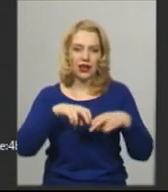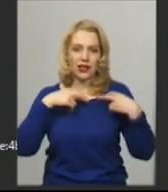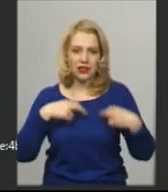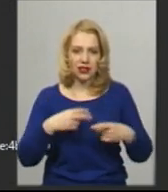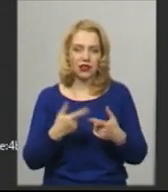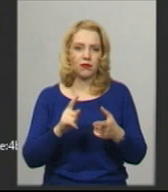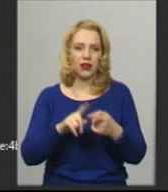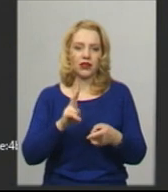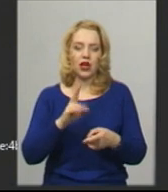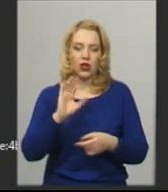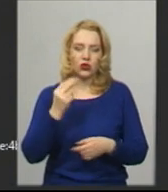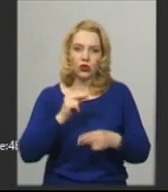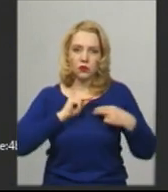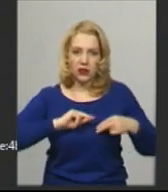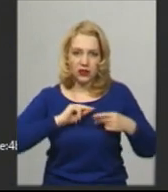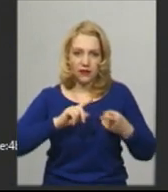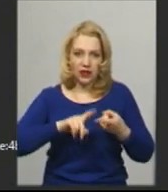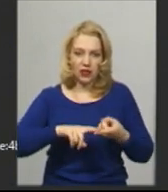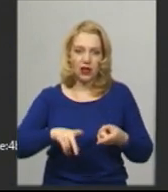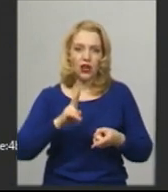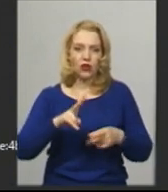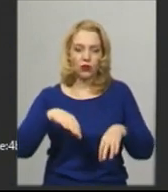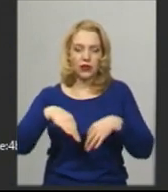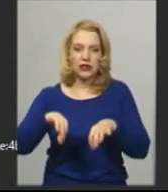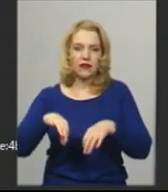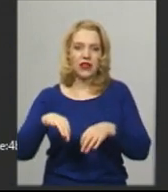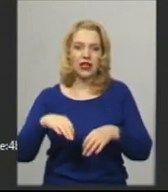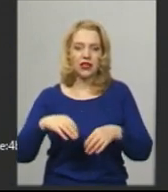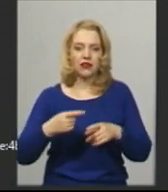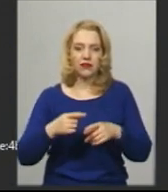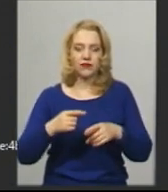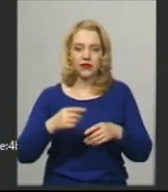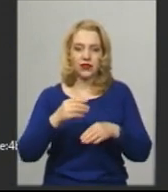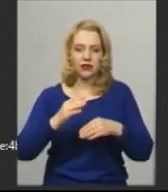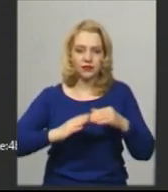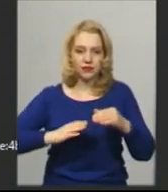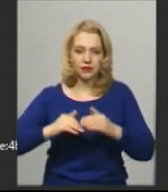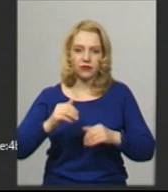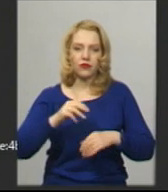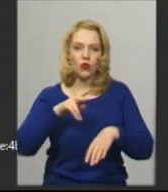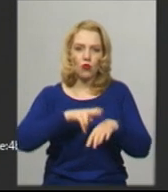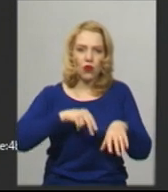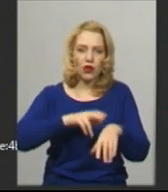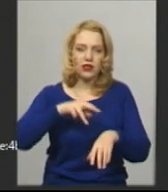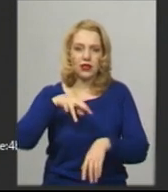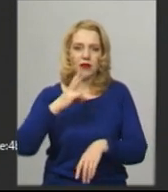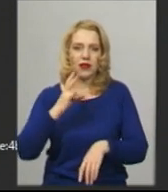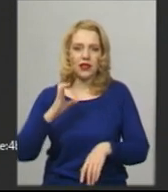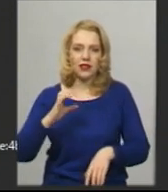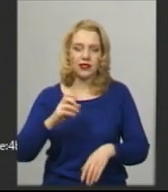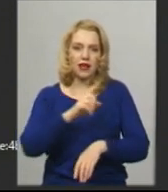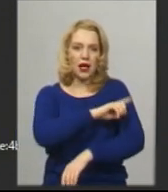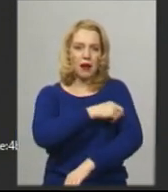це і працівники транспортних засобів, це і поліція, ДСНС, це і медики.